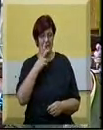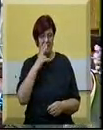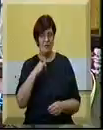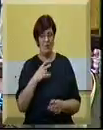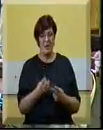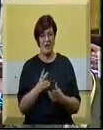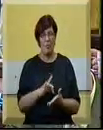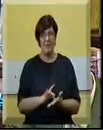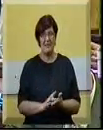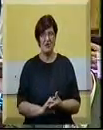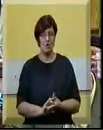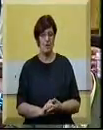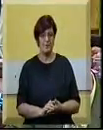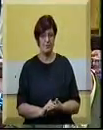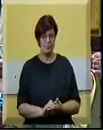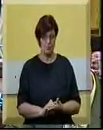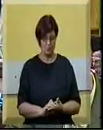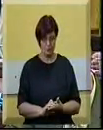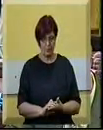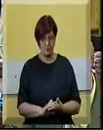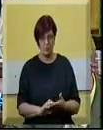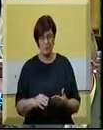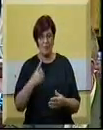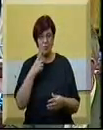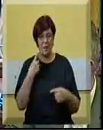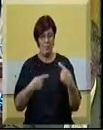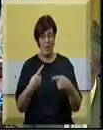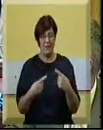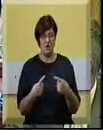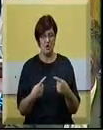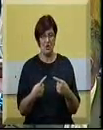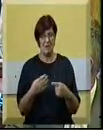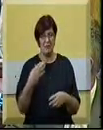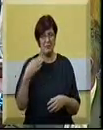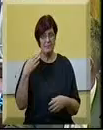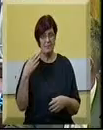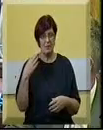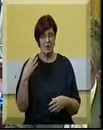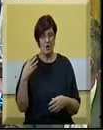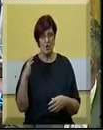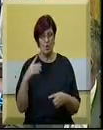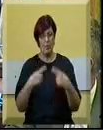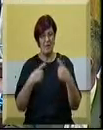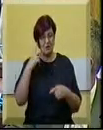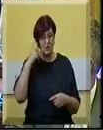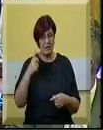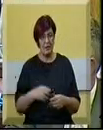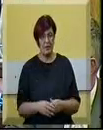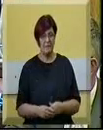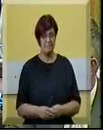Vojvodinu kao mesto eksperimentisanja političkih, tuđih i političkih ideja.